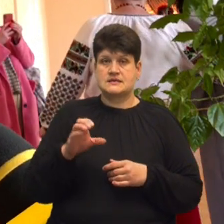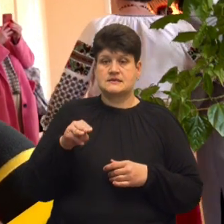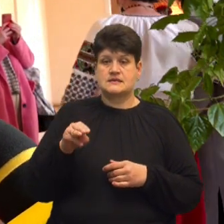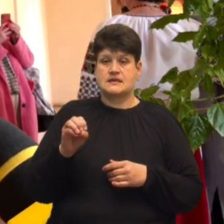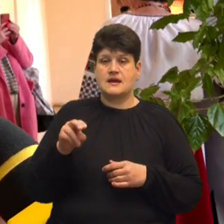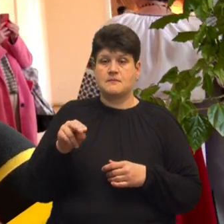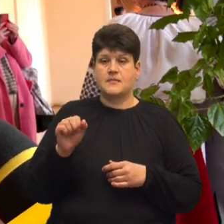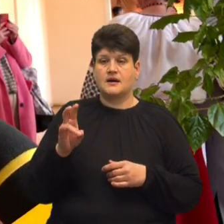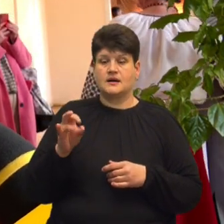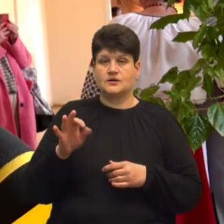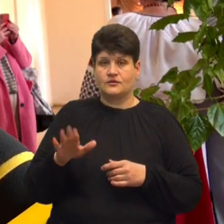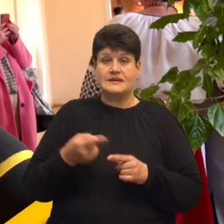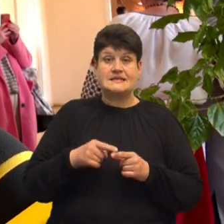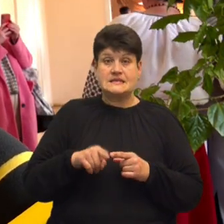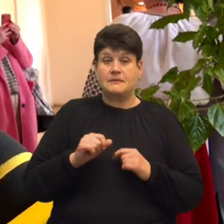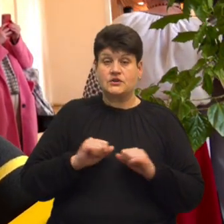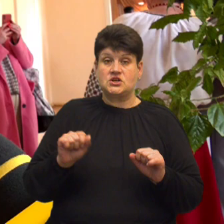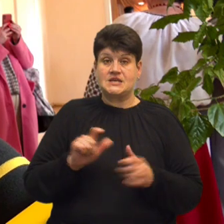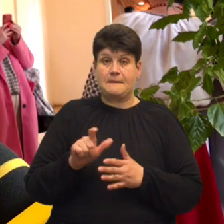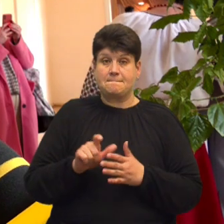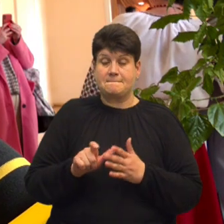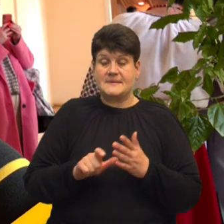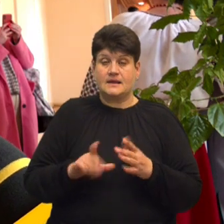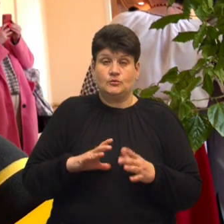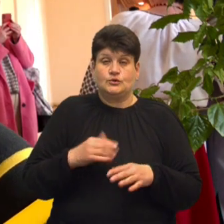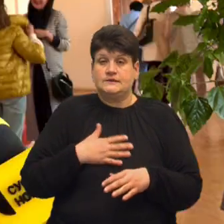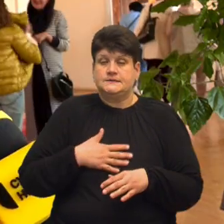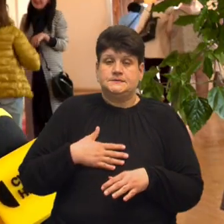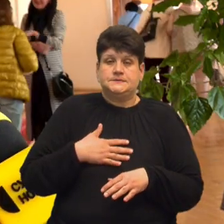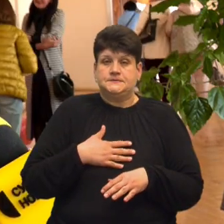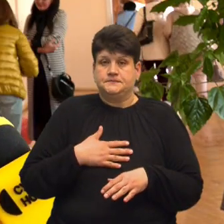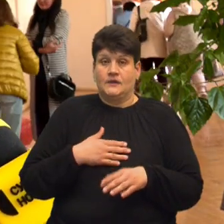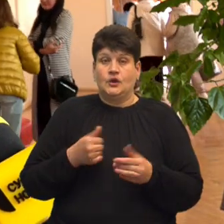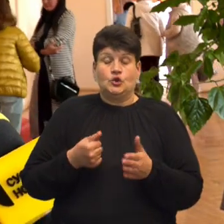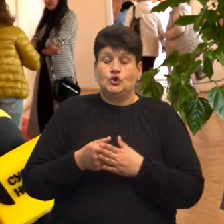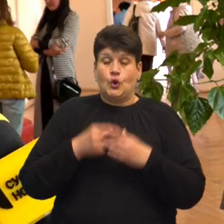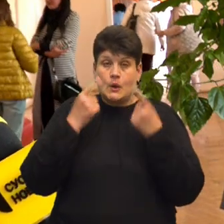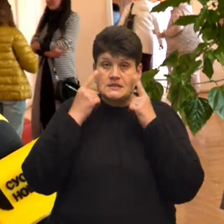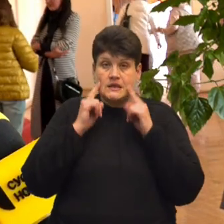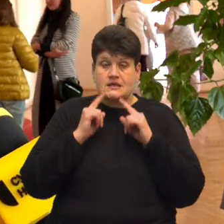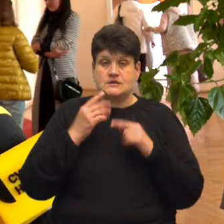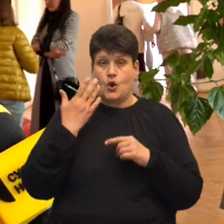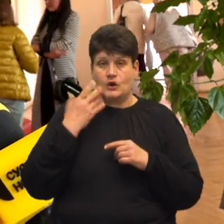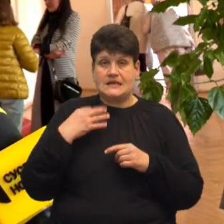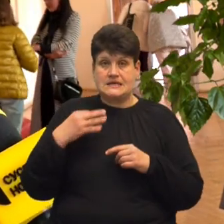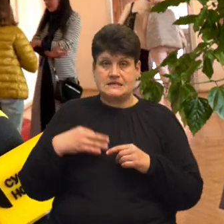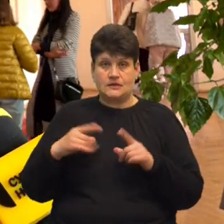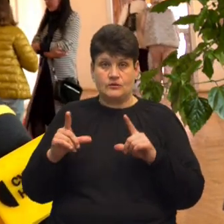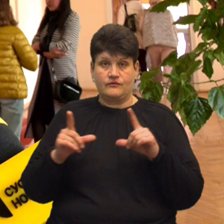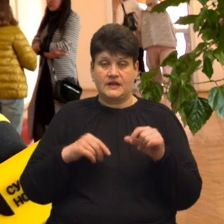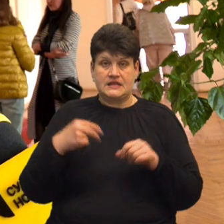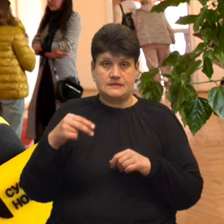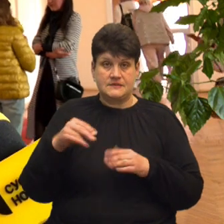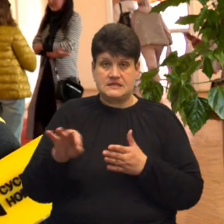аж до сліз. Ми з сином, коли виїхали в Запоріжжя, ми одразу